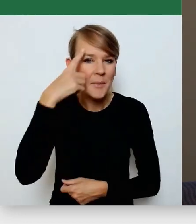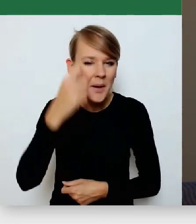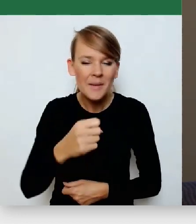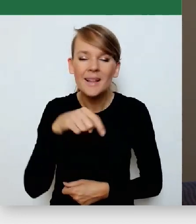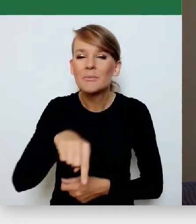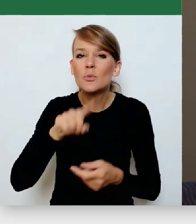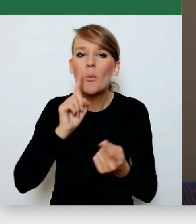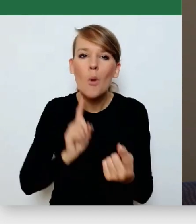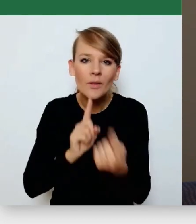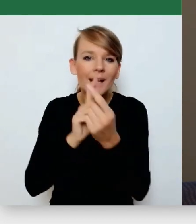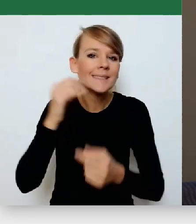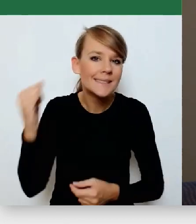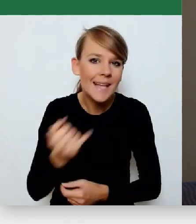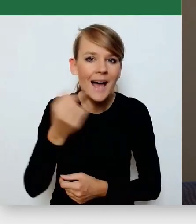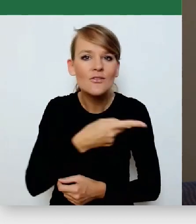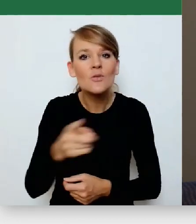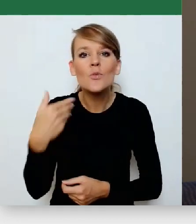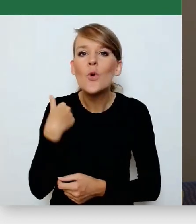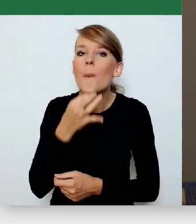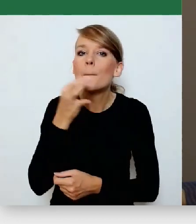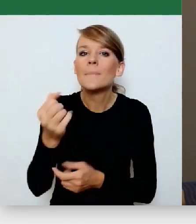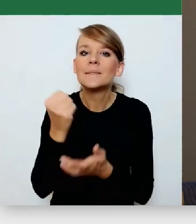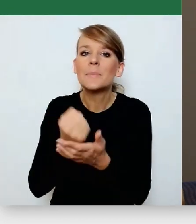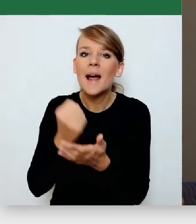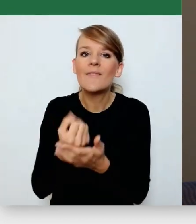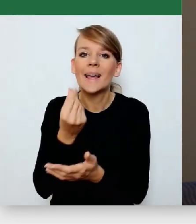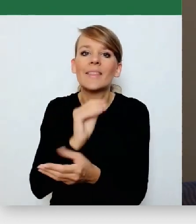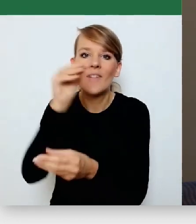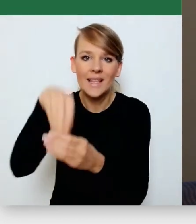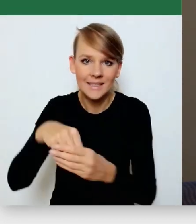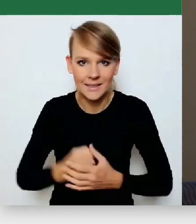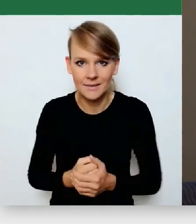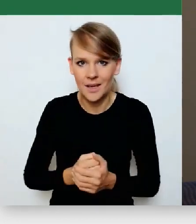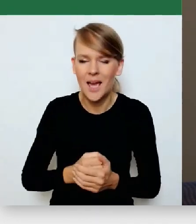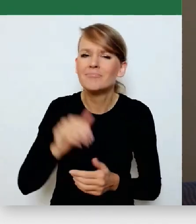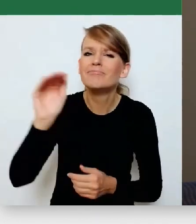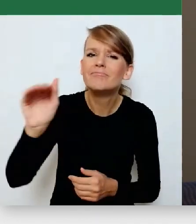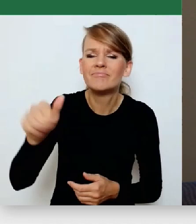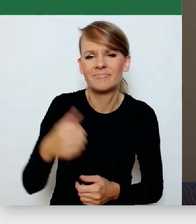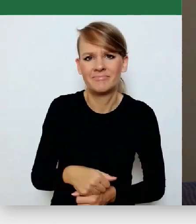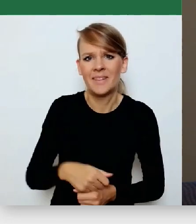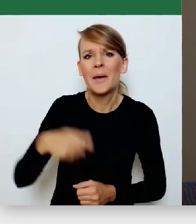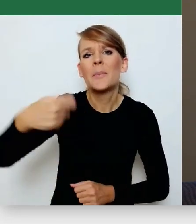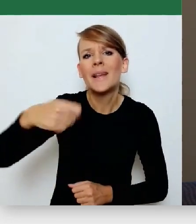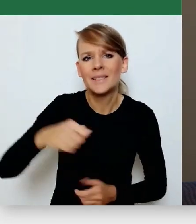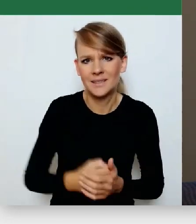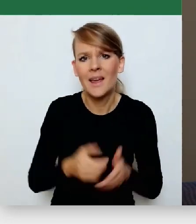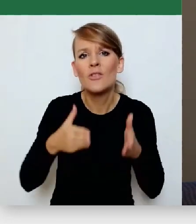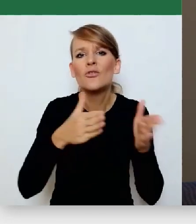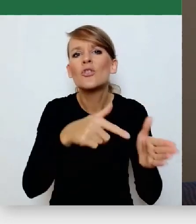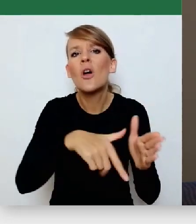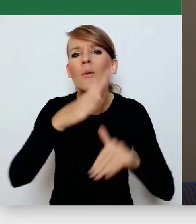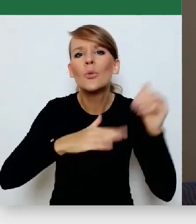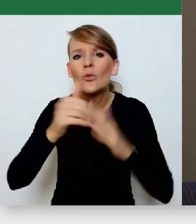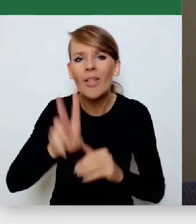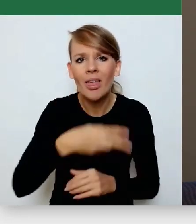pytania o inwestycje. Zawsze. Pani prezydent, kiedy będziemy mieli tą drogę? Pani prezydent, kiedy będzie